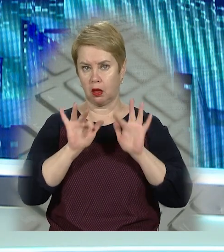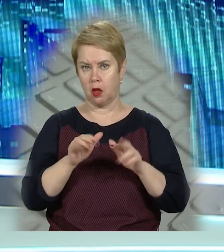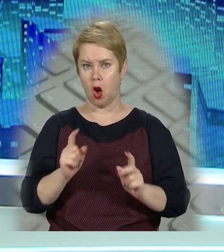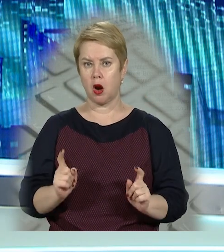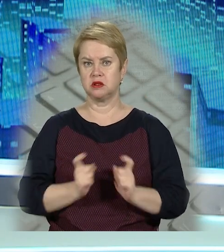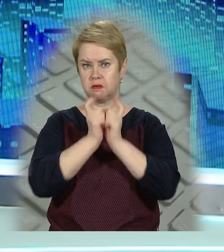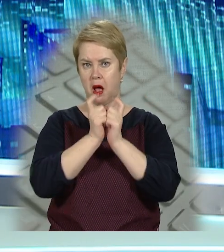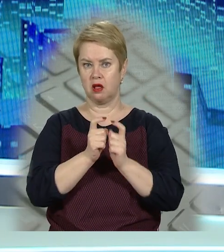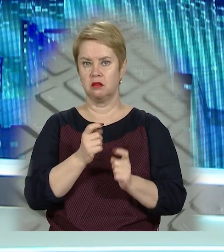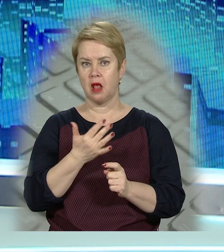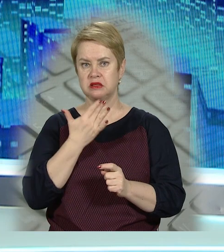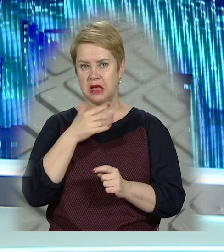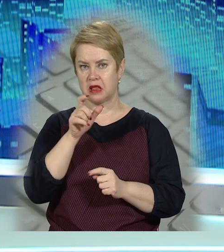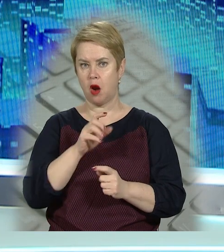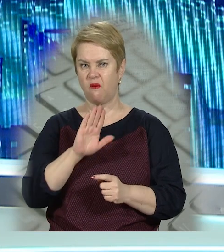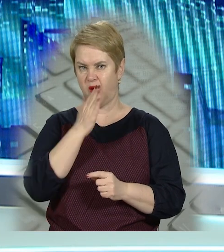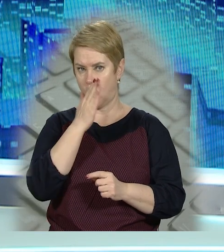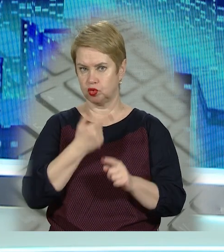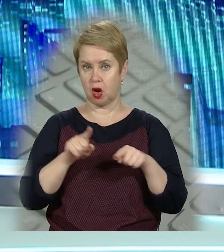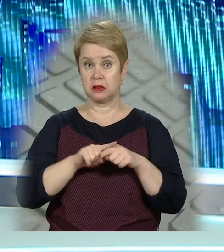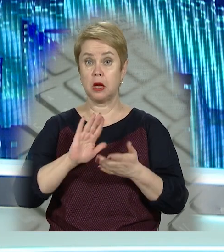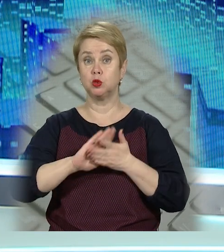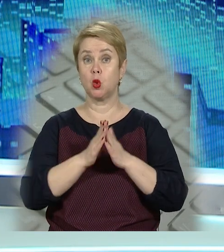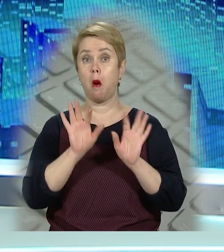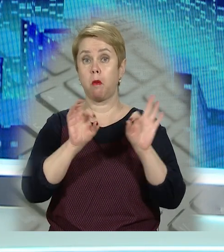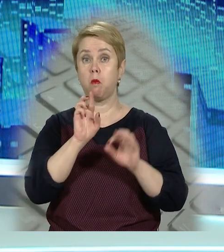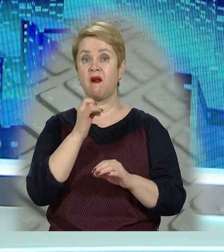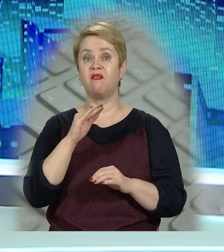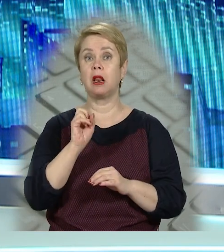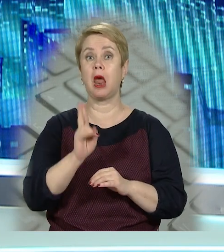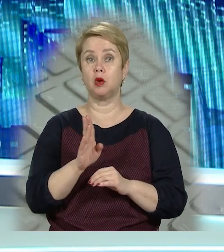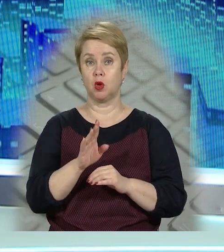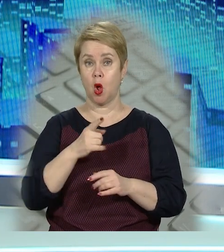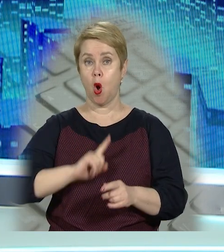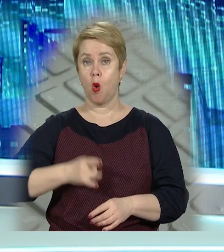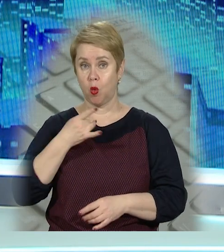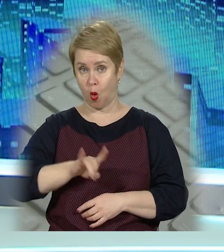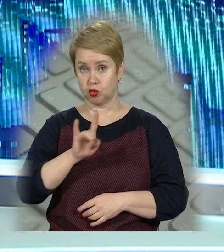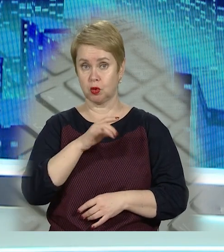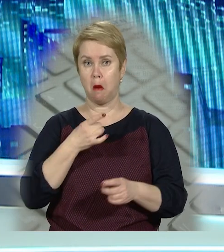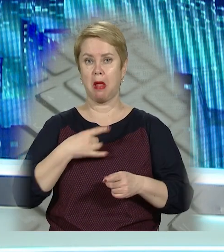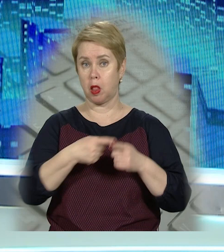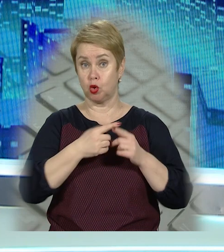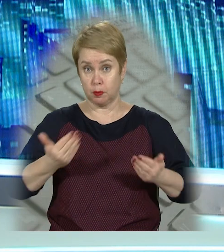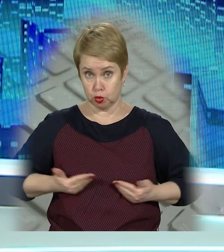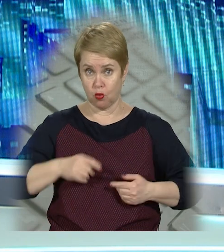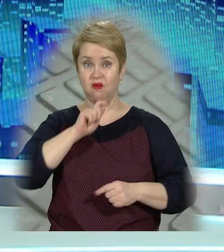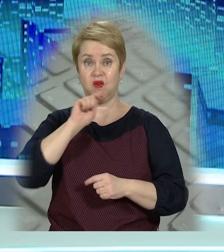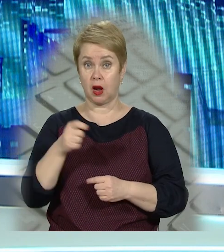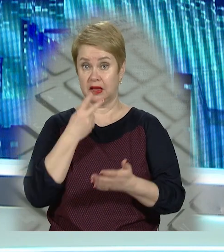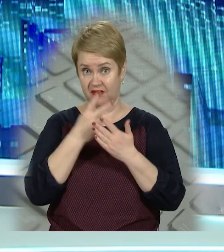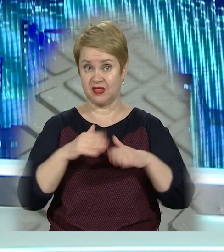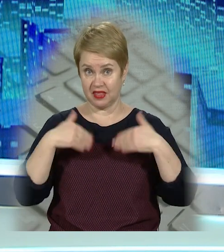розпалюють національну ворожнечу. Як коментую ситуацію Борис Філатов та уродженці Білорусі, які мешкають в Україні,